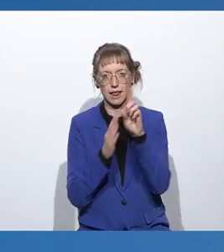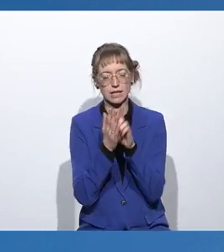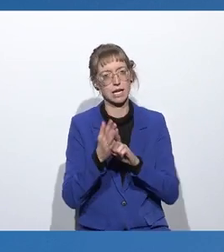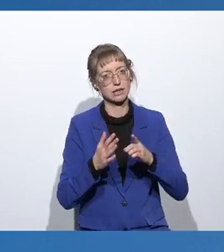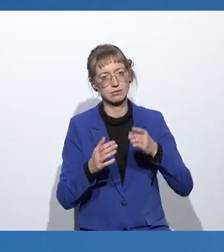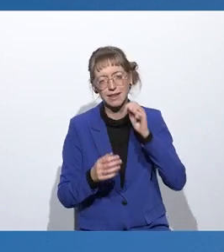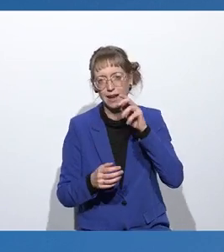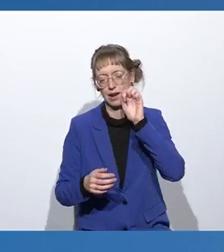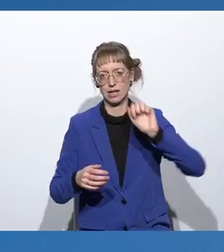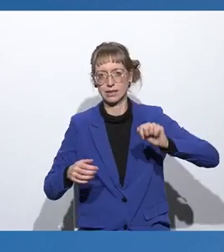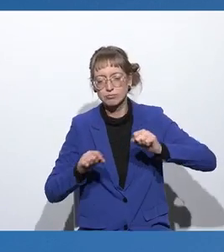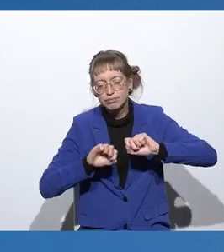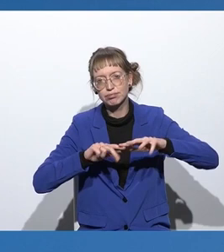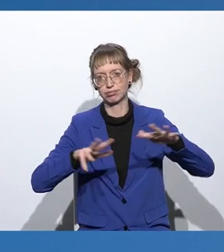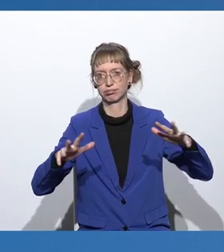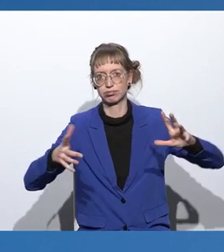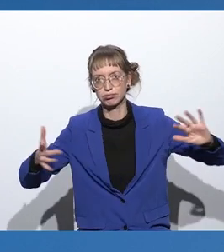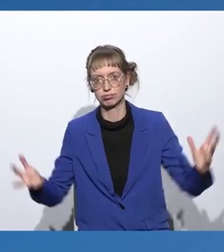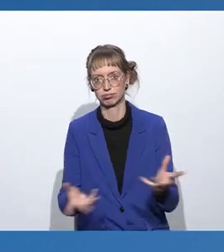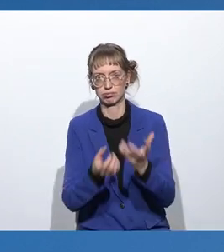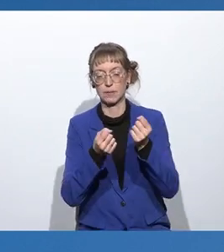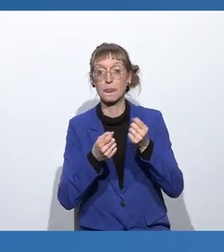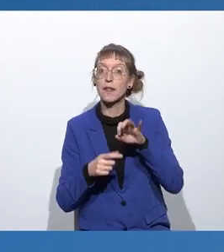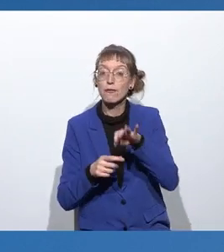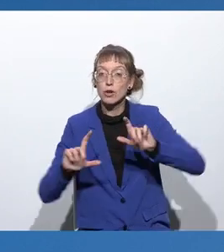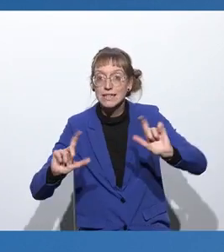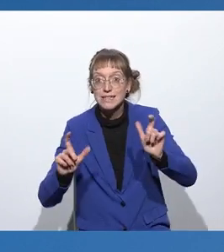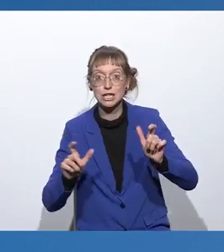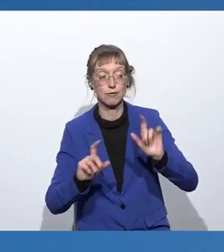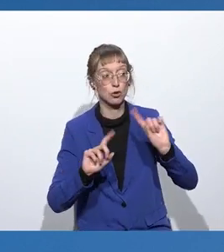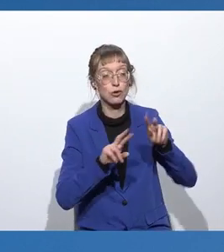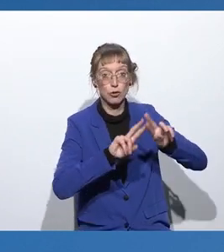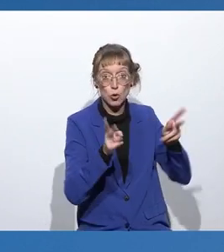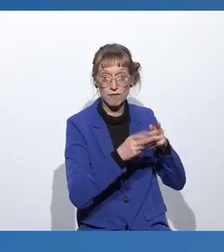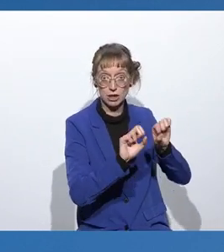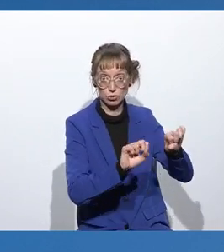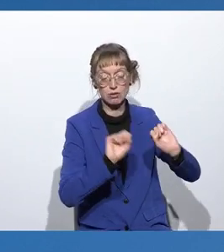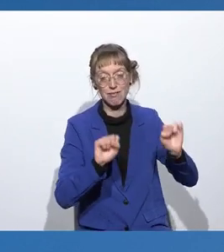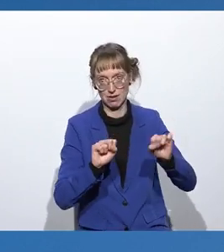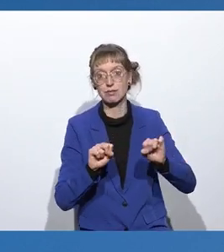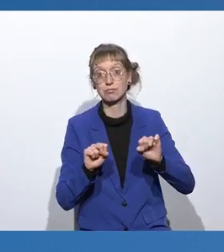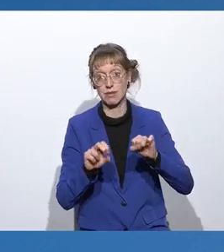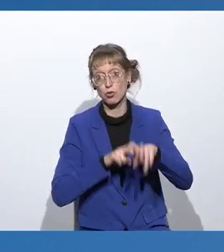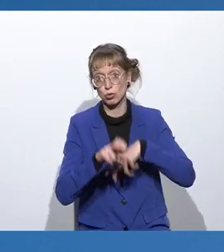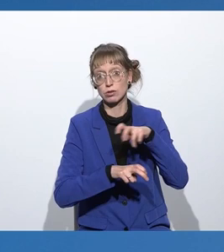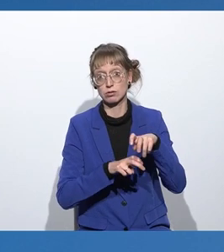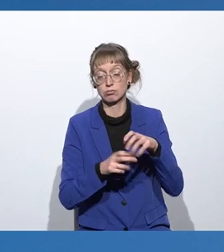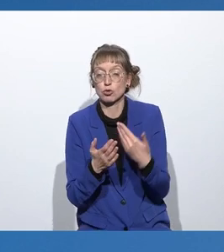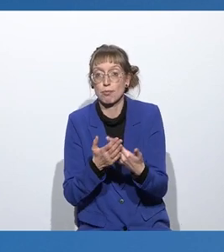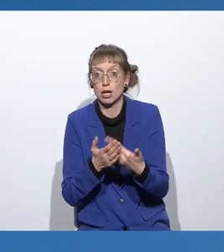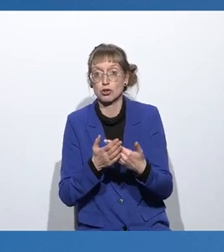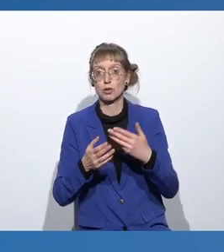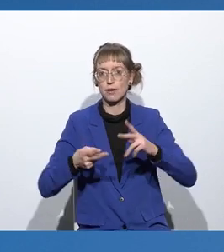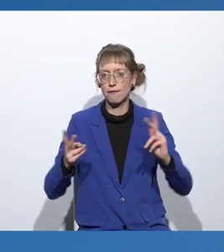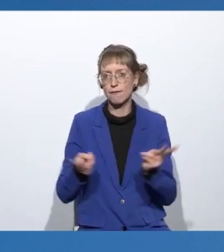Diese Daten können einerseits für die Gesellschaft und für den Umweltschutz genutzt werden. Sie können zum Beispiel zur